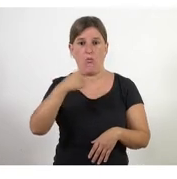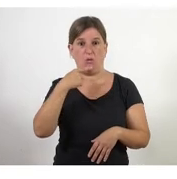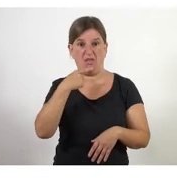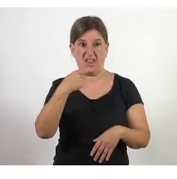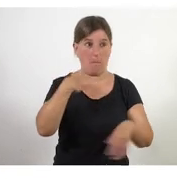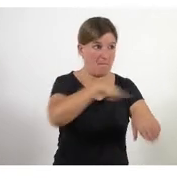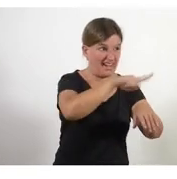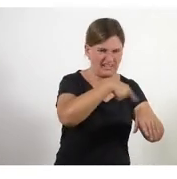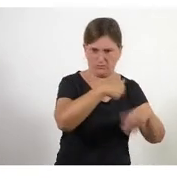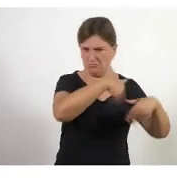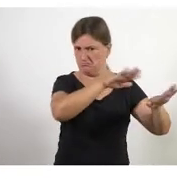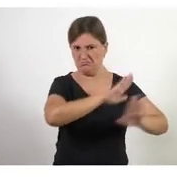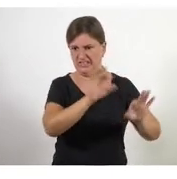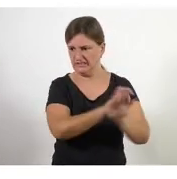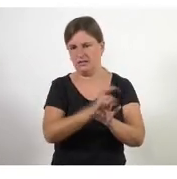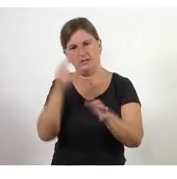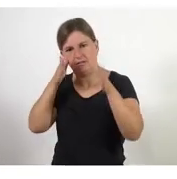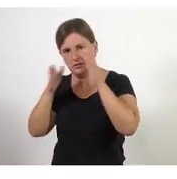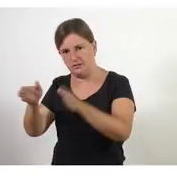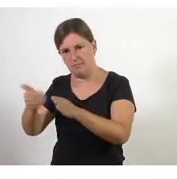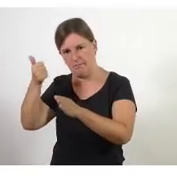i un criteri més important